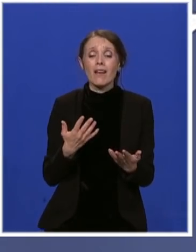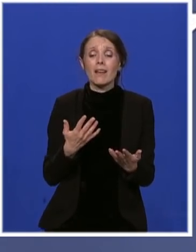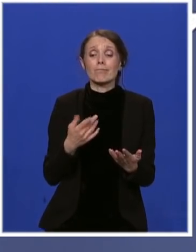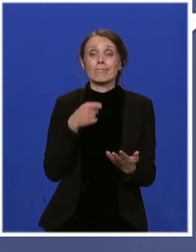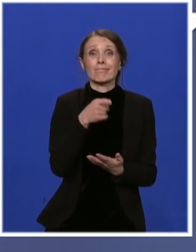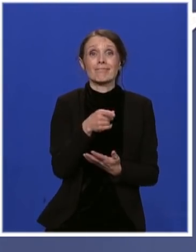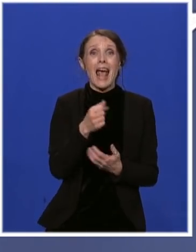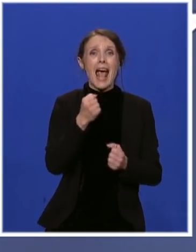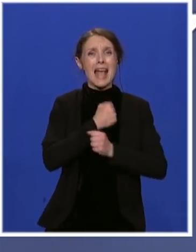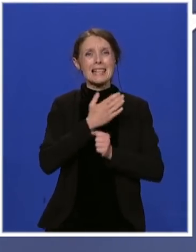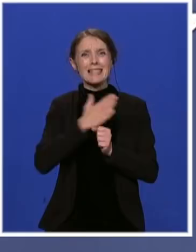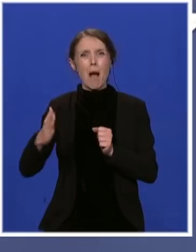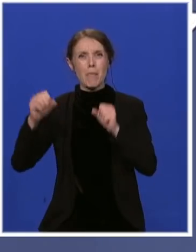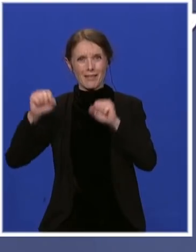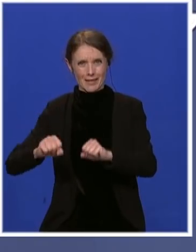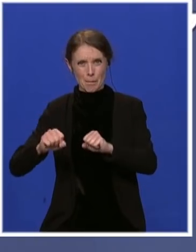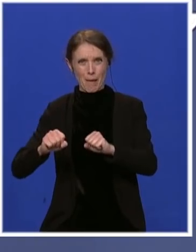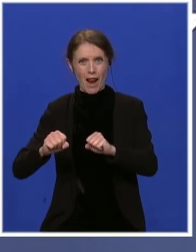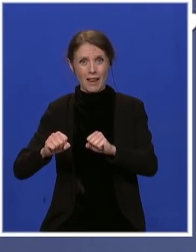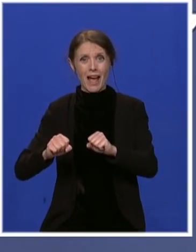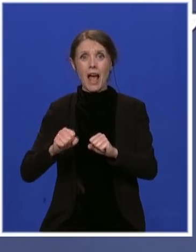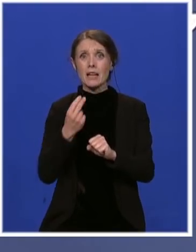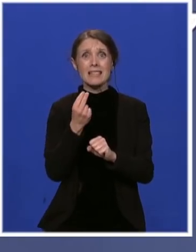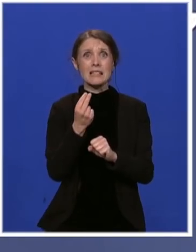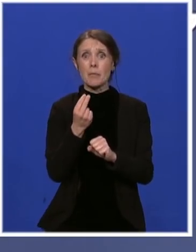skoro po polovina Zapadnog Volkana dakle